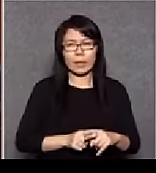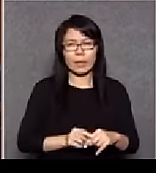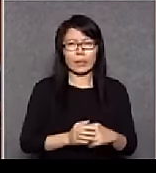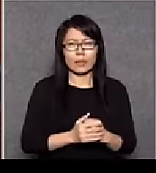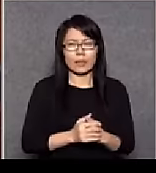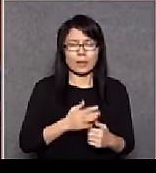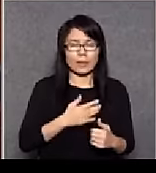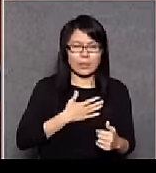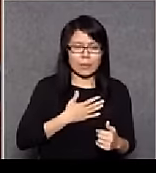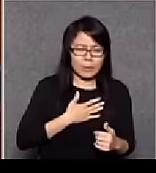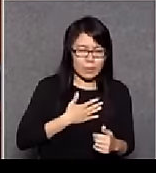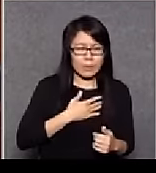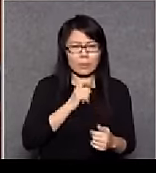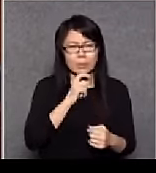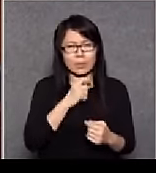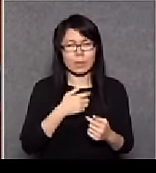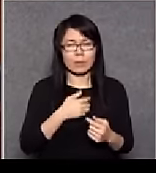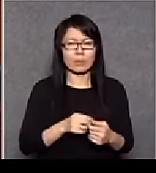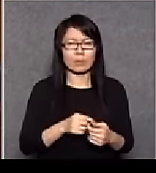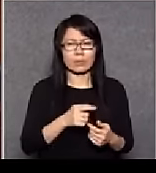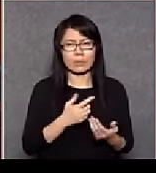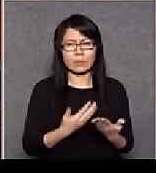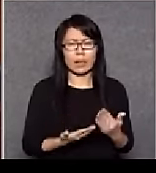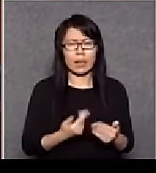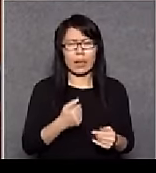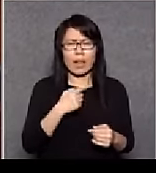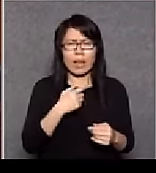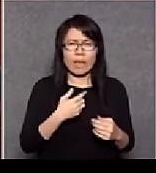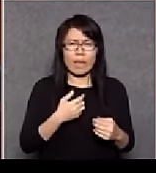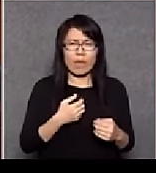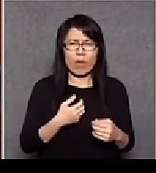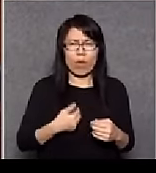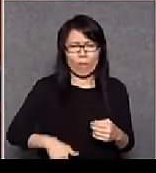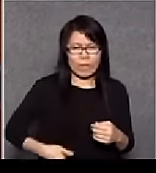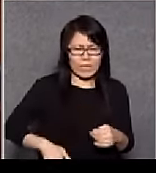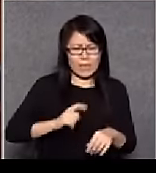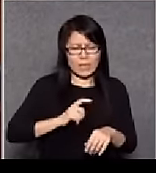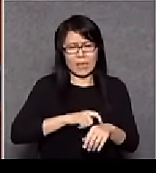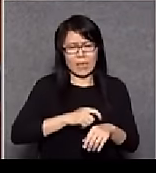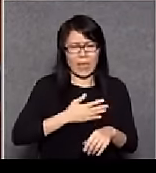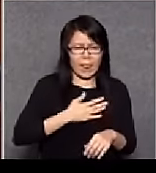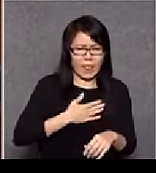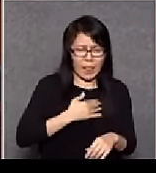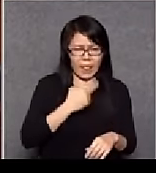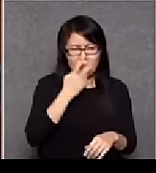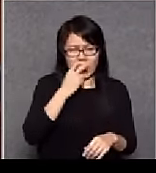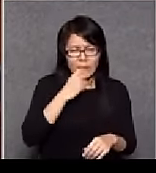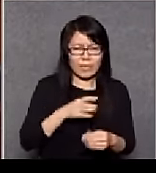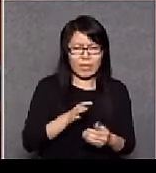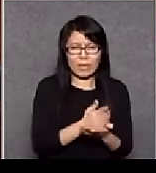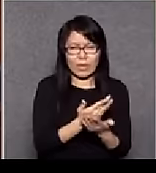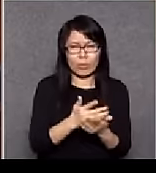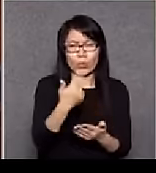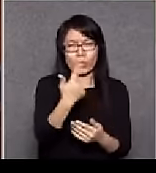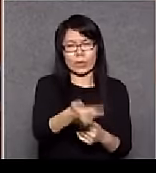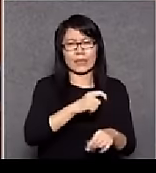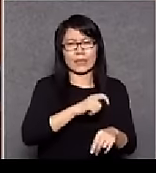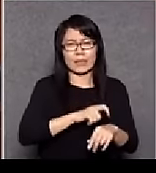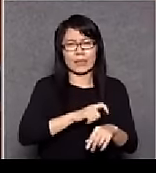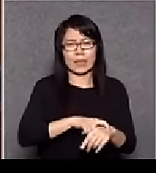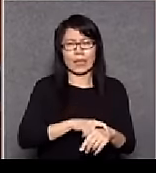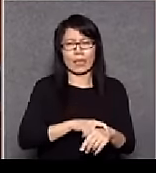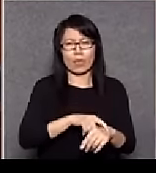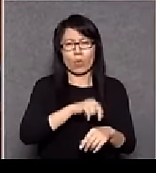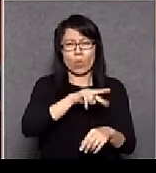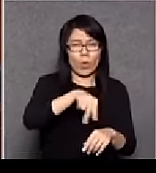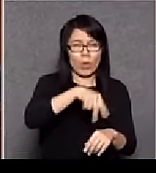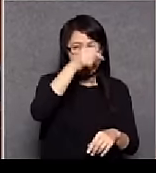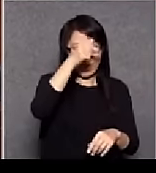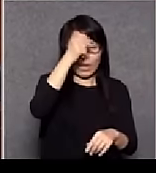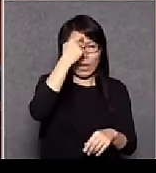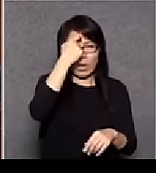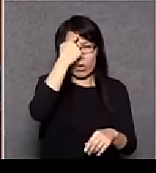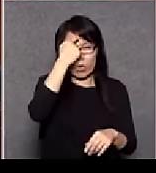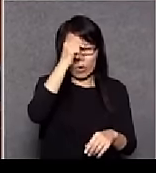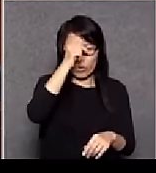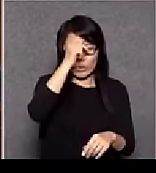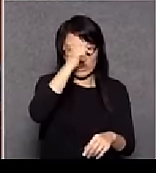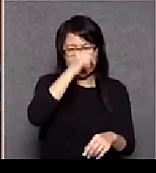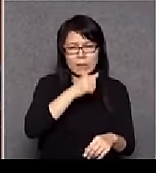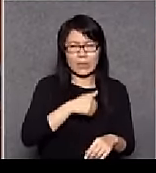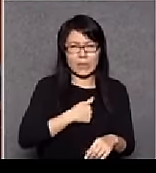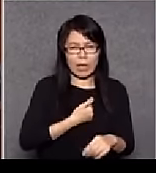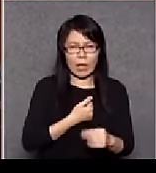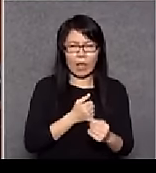憂心但其實以為你花時間去憂心擔心傷心你應該多分一些時間去找個梁家樓找個反對你的